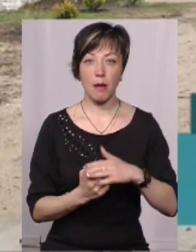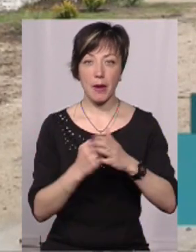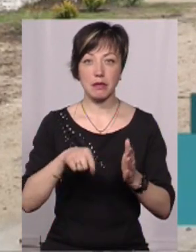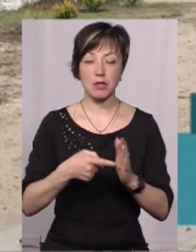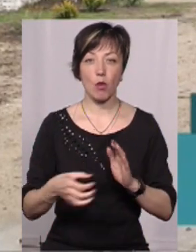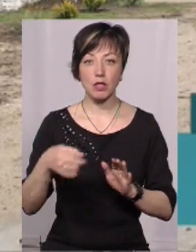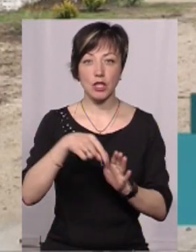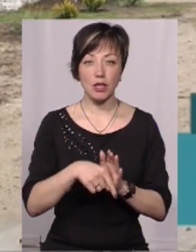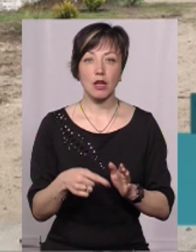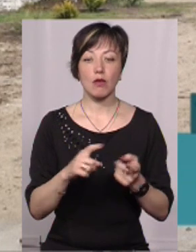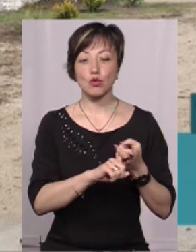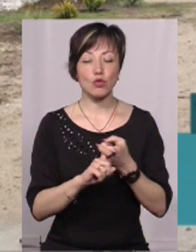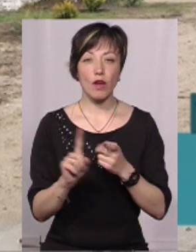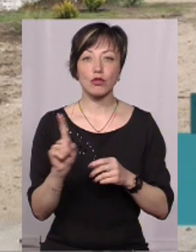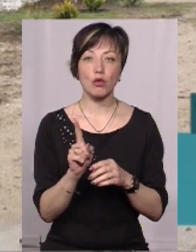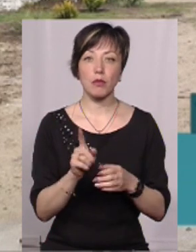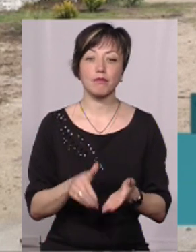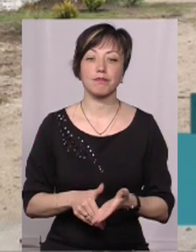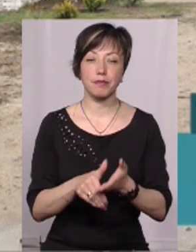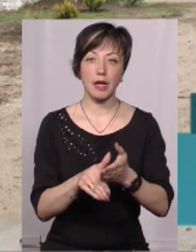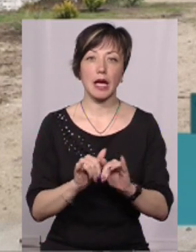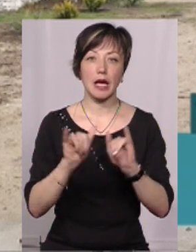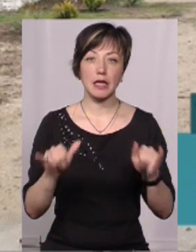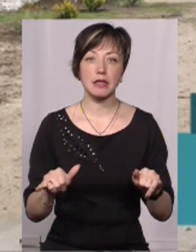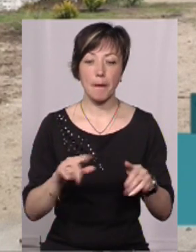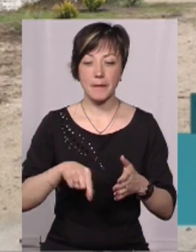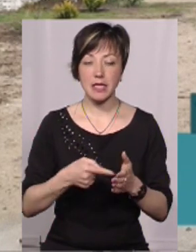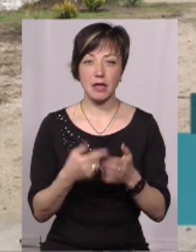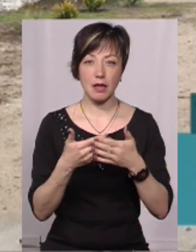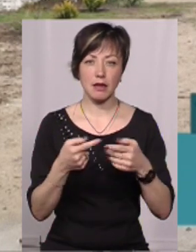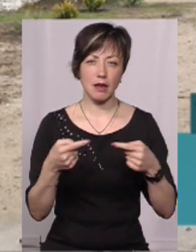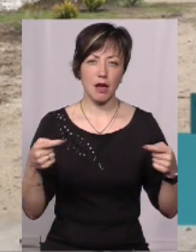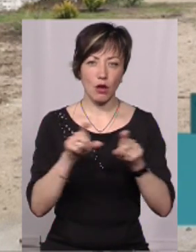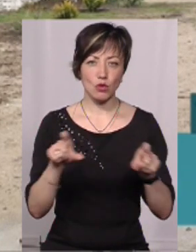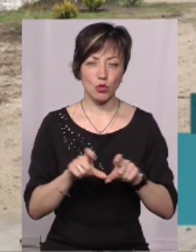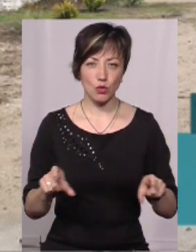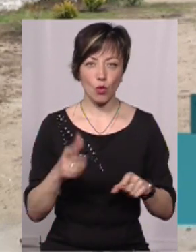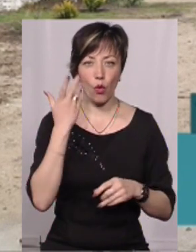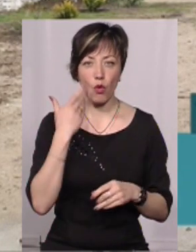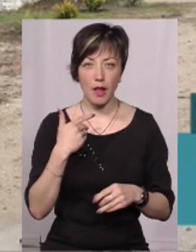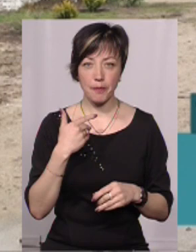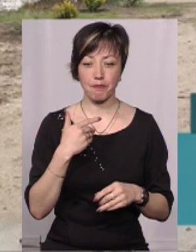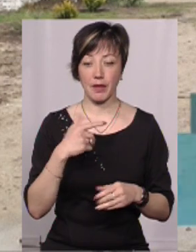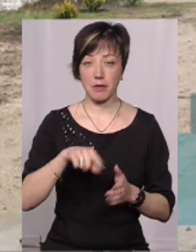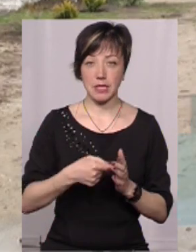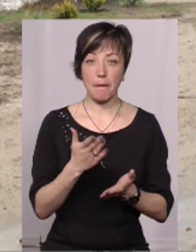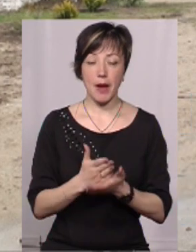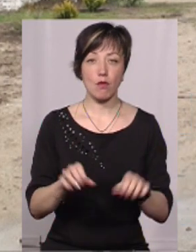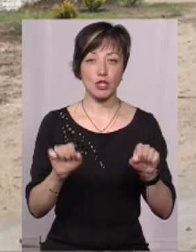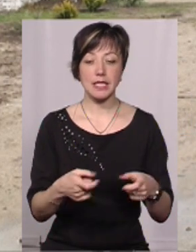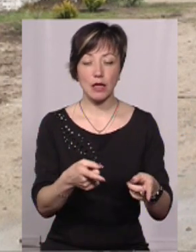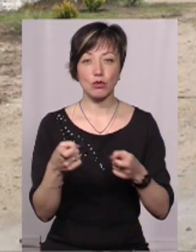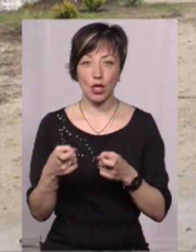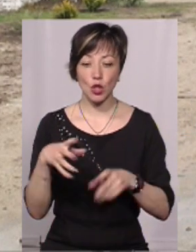значення стосувалася того, аби спровокувати ріст міських агломерацій, коли міста мають можливість